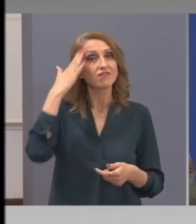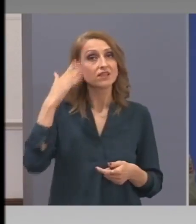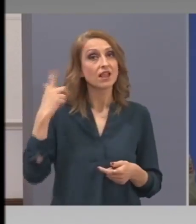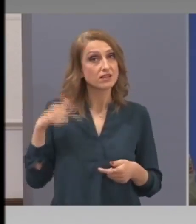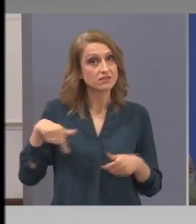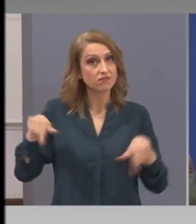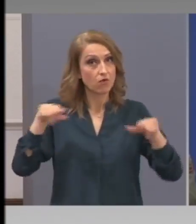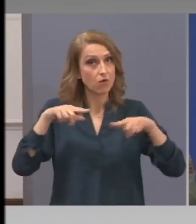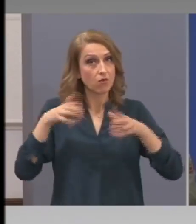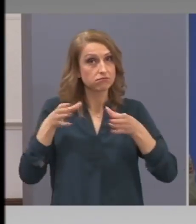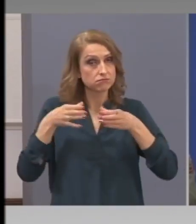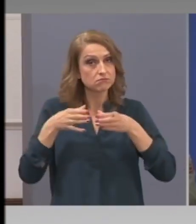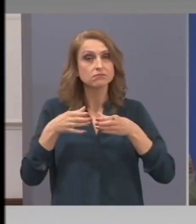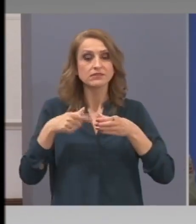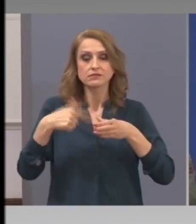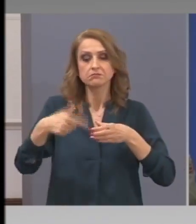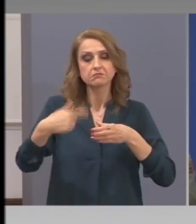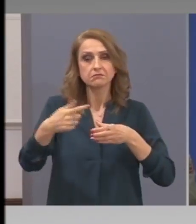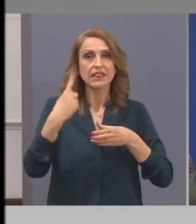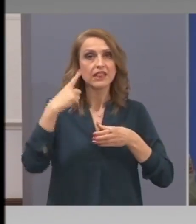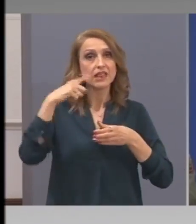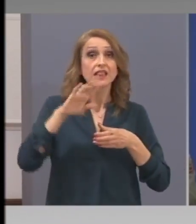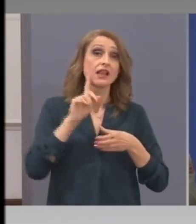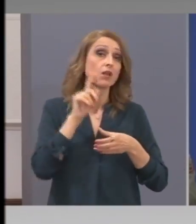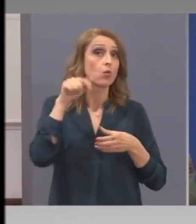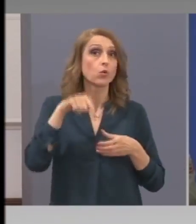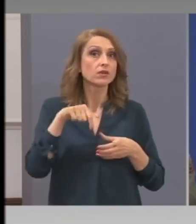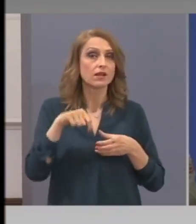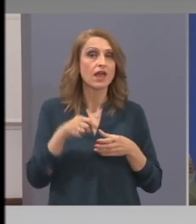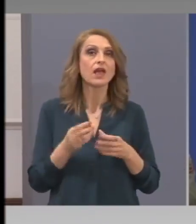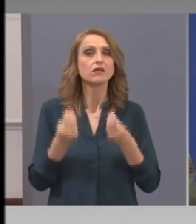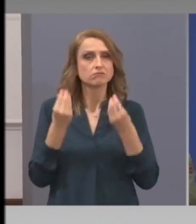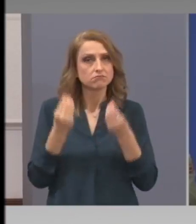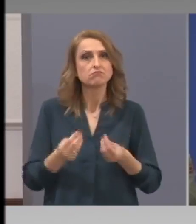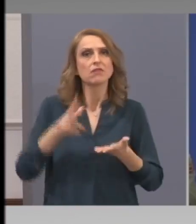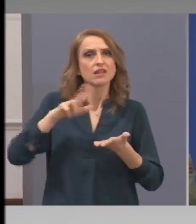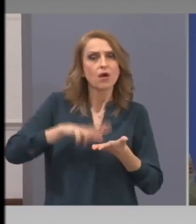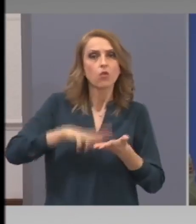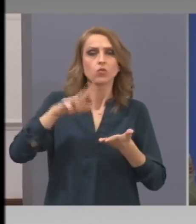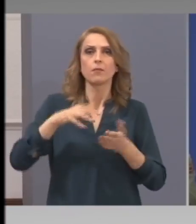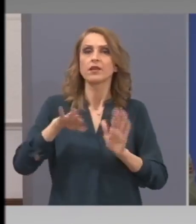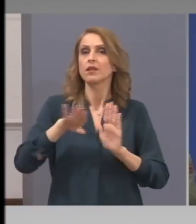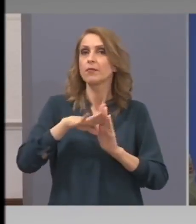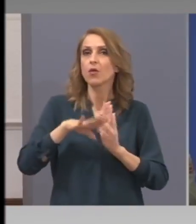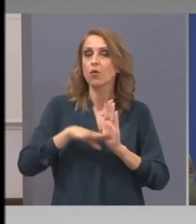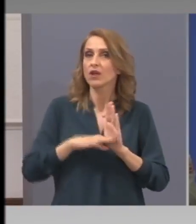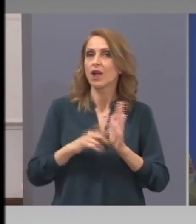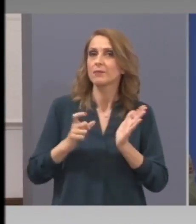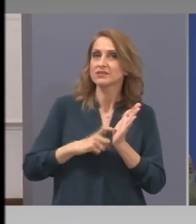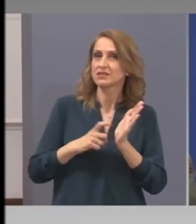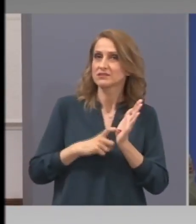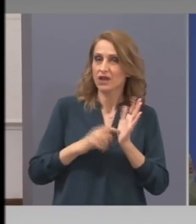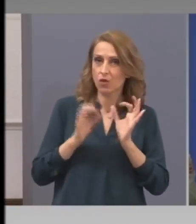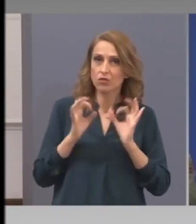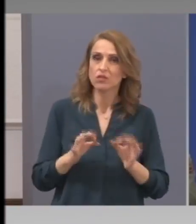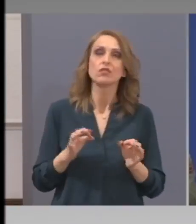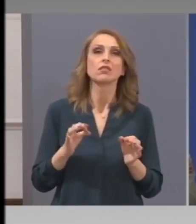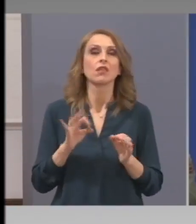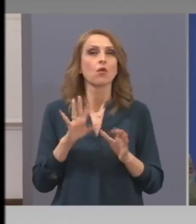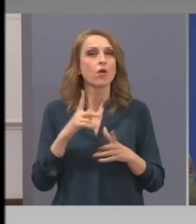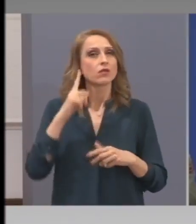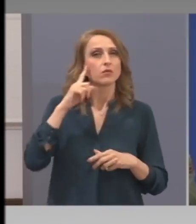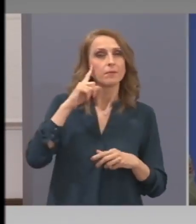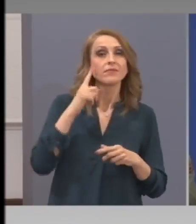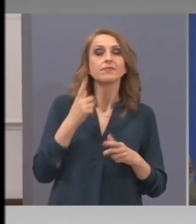следващите дни, ако не още утре, да одобри програмата, която беше закрепена на ниво закон, в която се предвижда